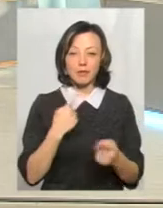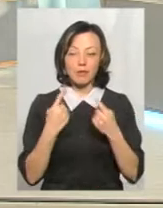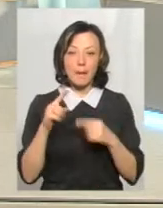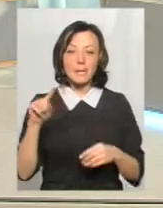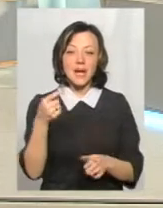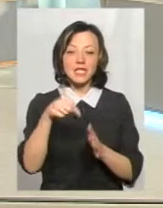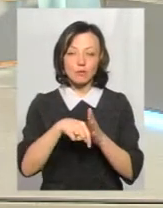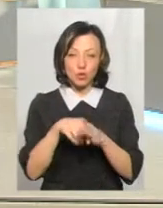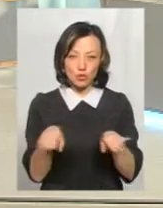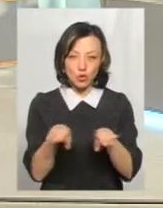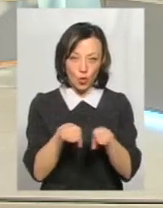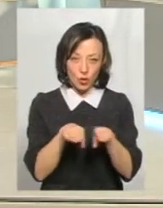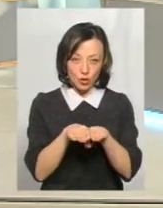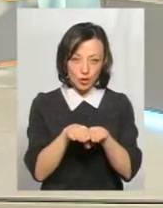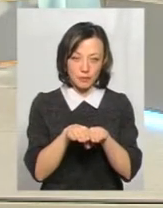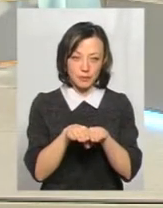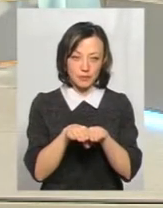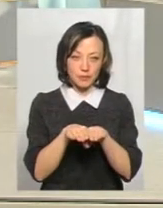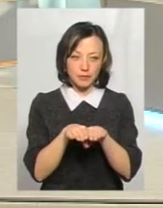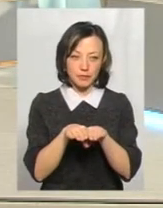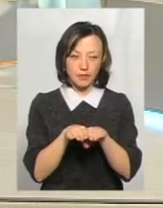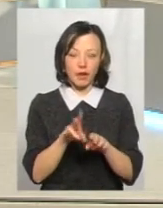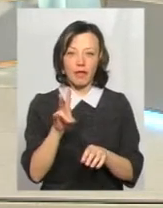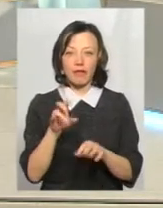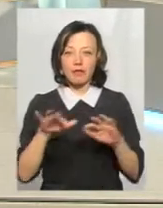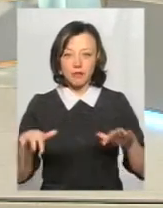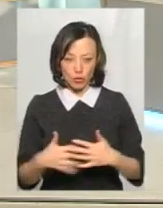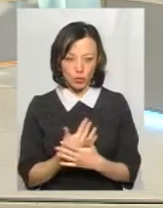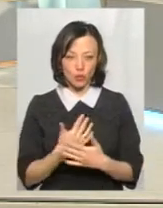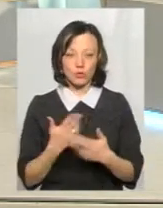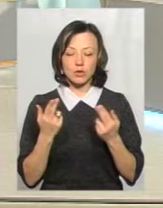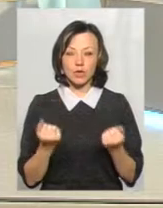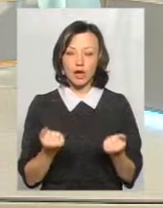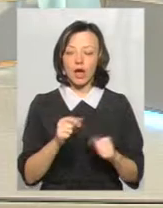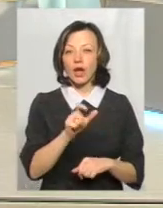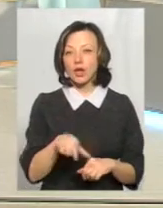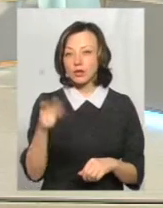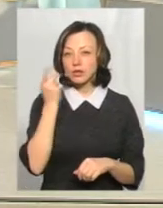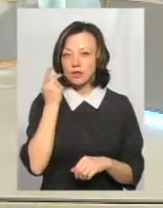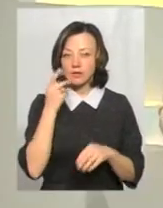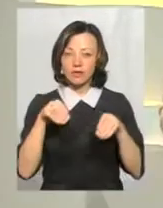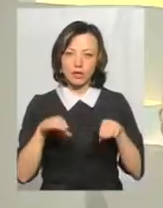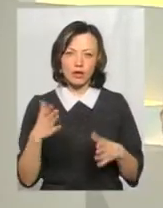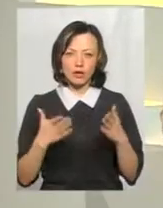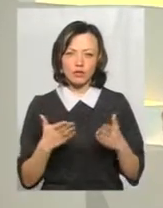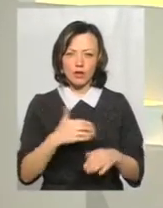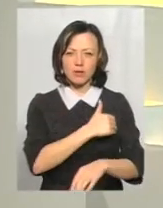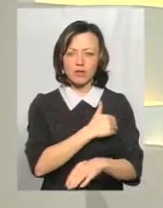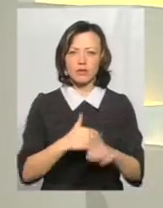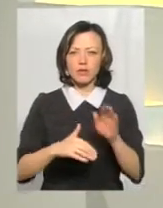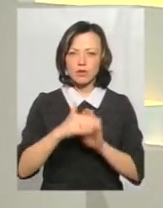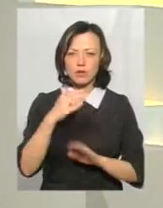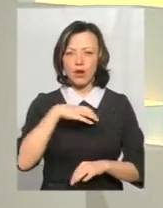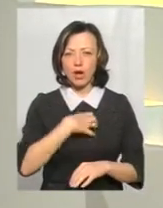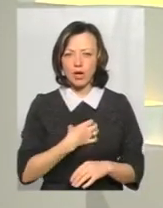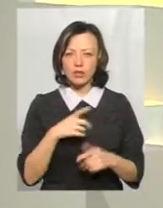вони всі схожі на застудні. І ми люди завжди вирішуємо, що якщо в нас висока температура,